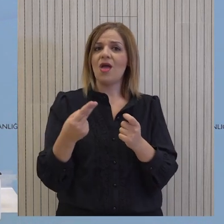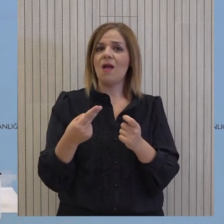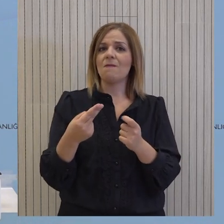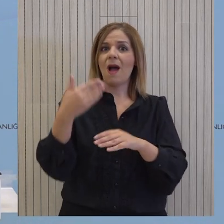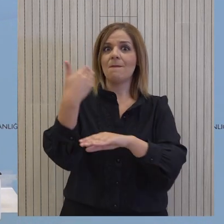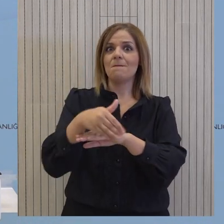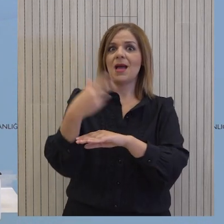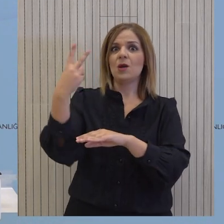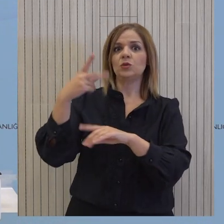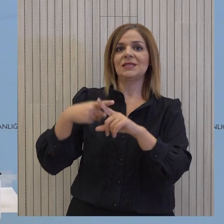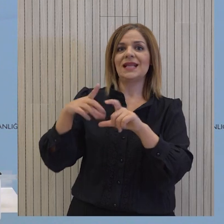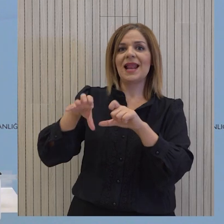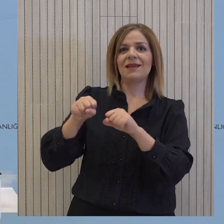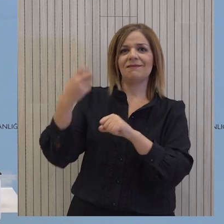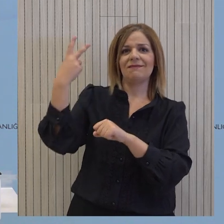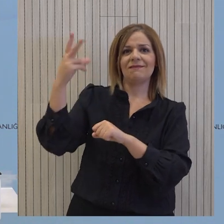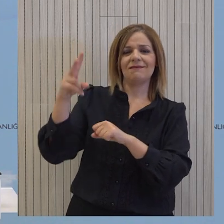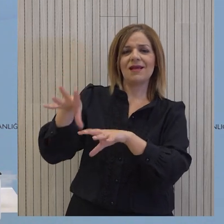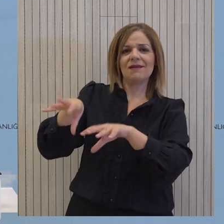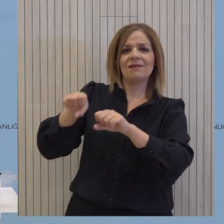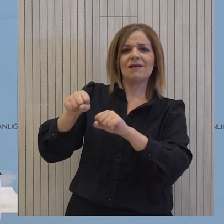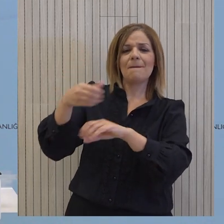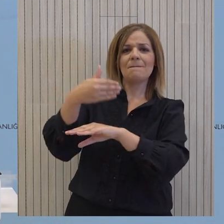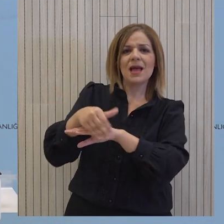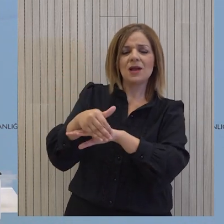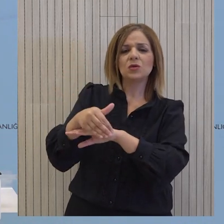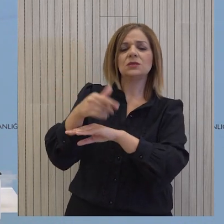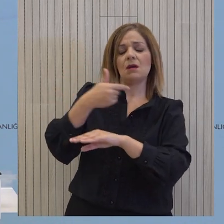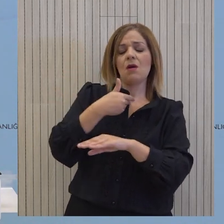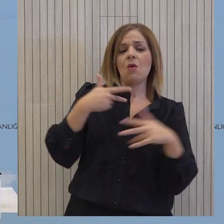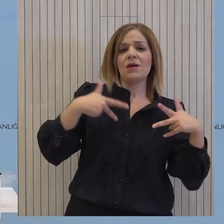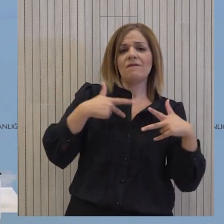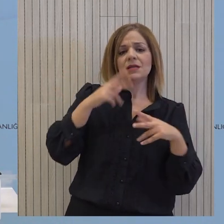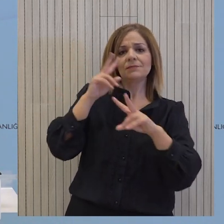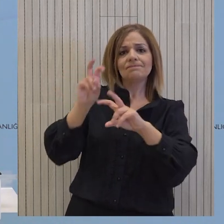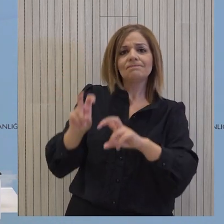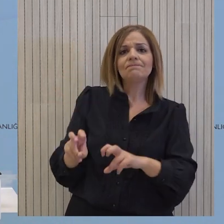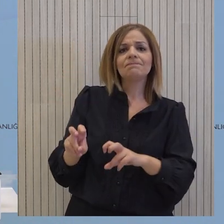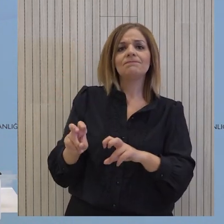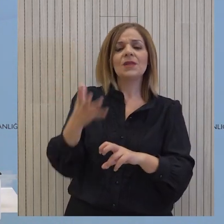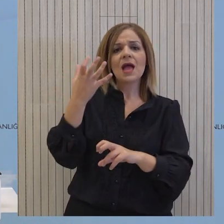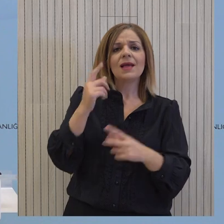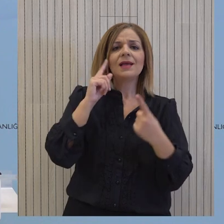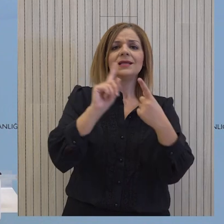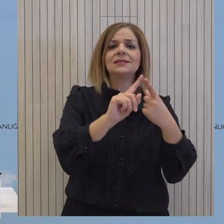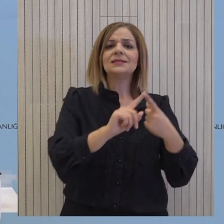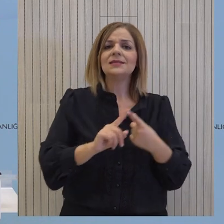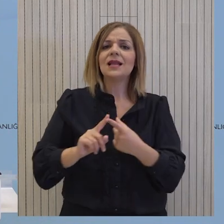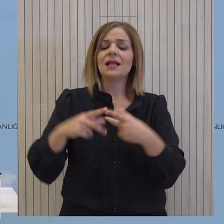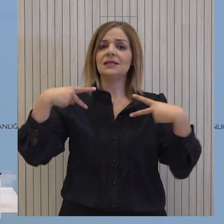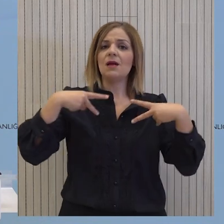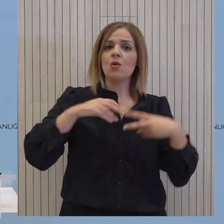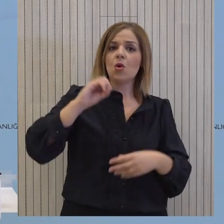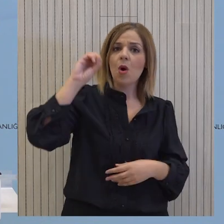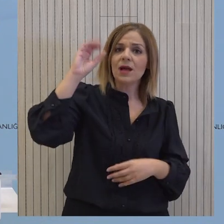Ελληνοκυπριακών Περουσιών στις κατεχόμενες περιοχές. Είναι κάτι το οποίο η κυβέρνηση εξετάζει. Είναι σχετικές και οι συναντήσεις που έχουν γίνει και του Υπουργού